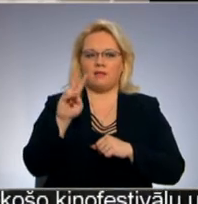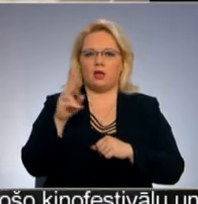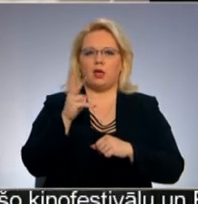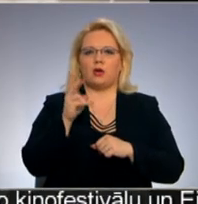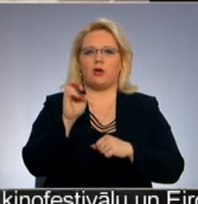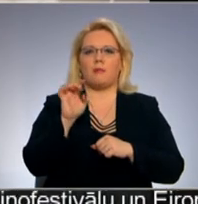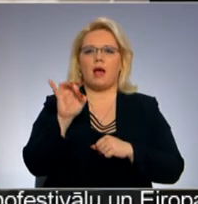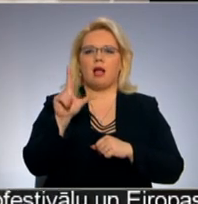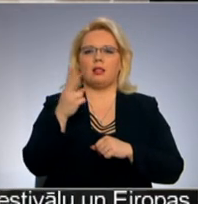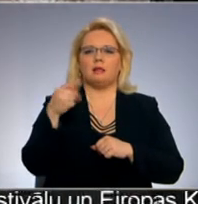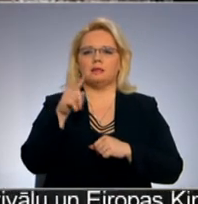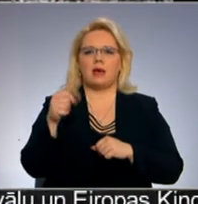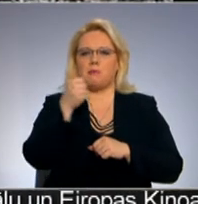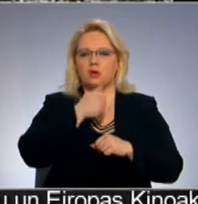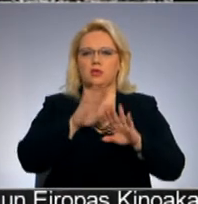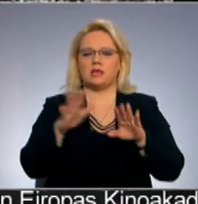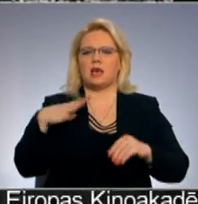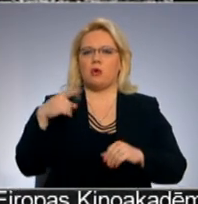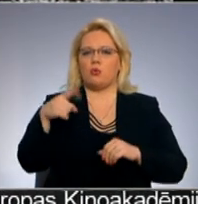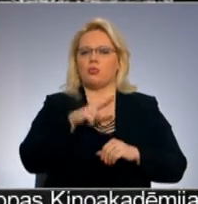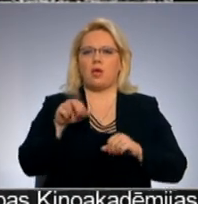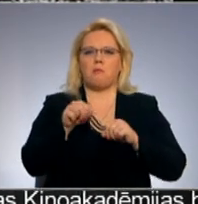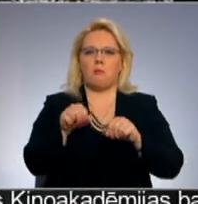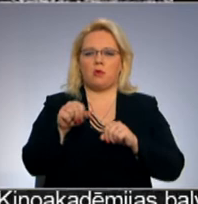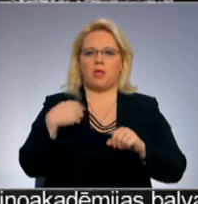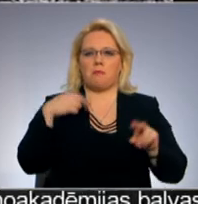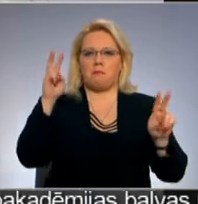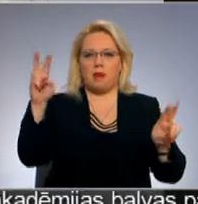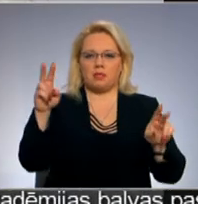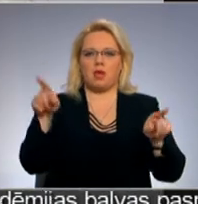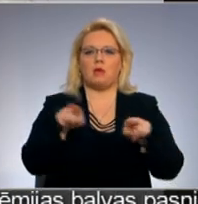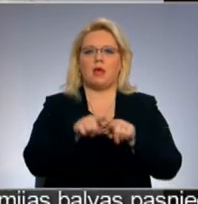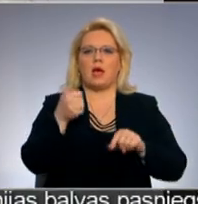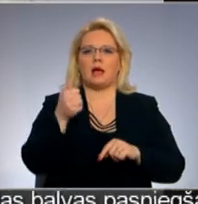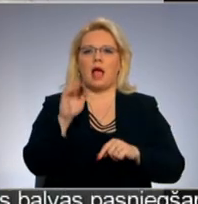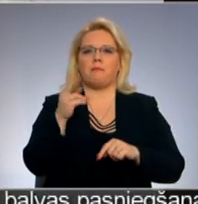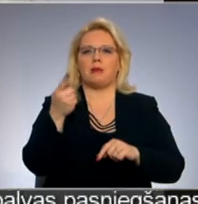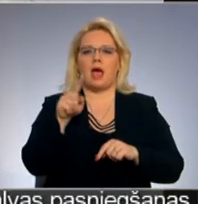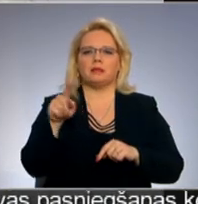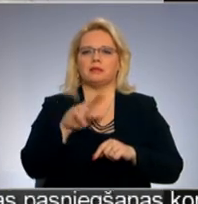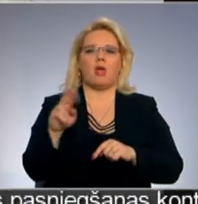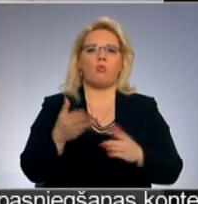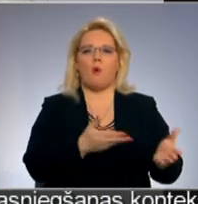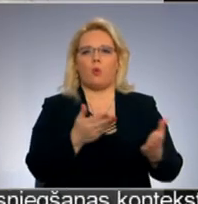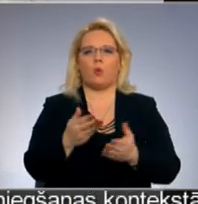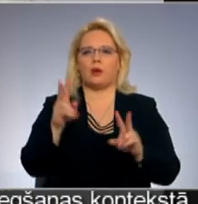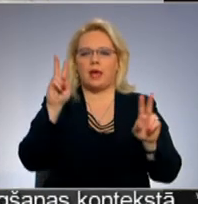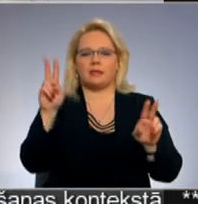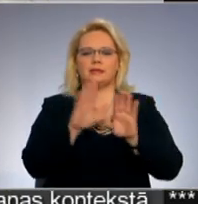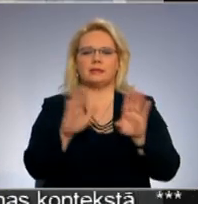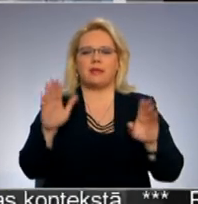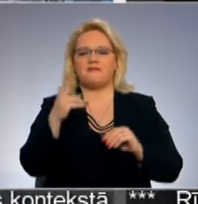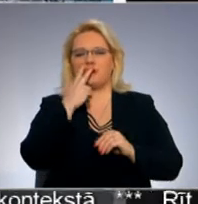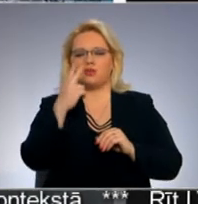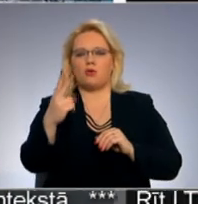Krumholts ar personālu izstādi, kāpēc tu mani nepamodināji, arī Arsenālā. Gints Gabrāns ar darbu Neno Kurienes izstādēja vizionārās